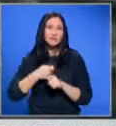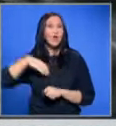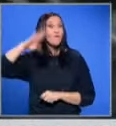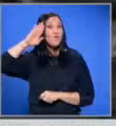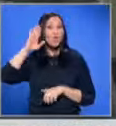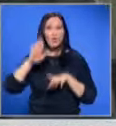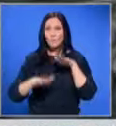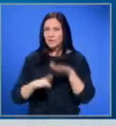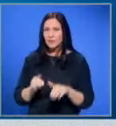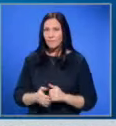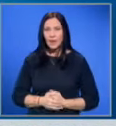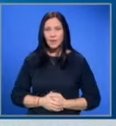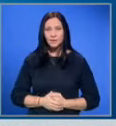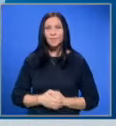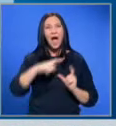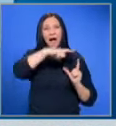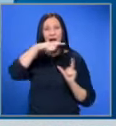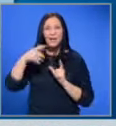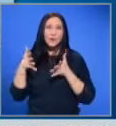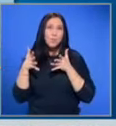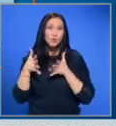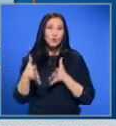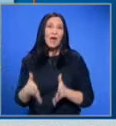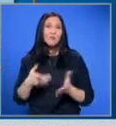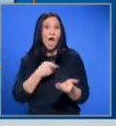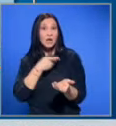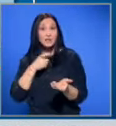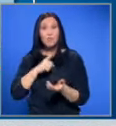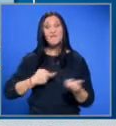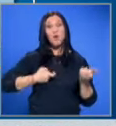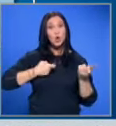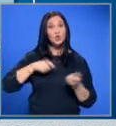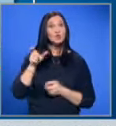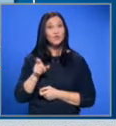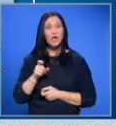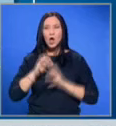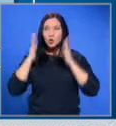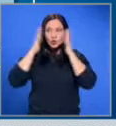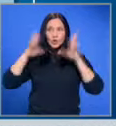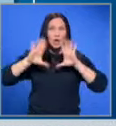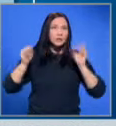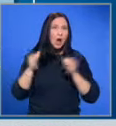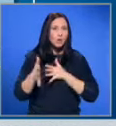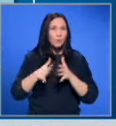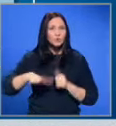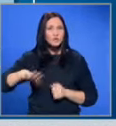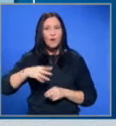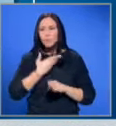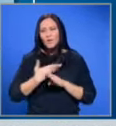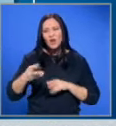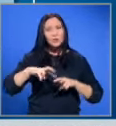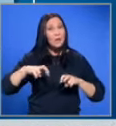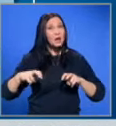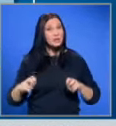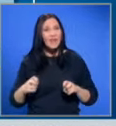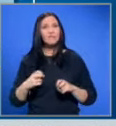на военно престъпление. Кадрите с бруталния и нагъл разстрел на невъоръжен човек шокираха цялото общество. Провеждаме разследване и ще